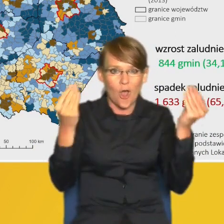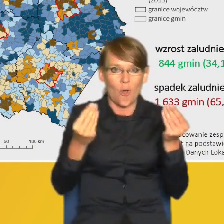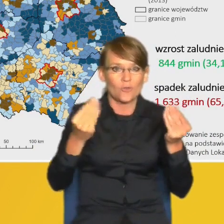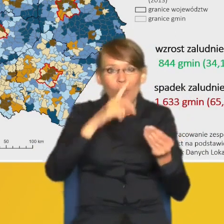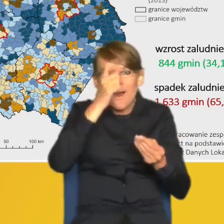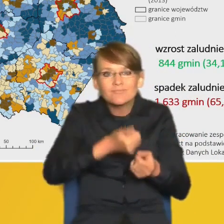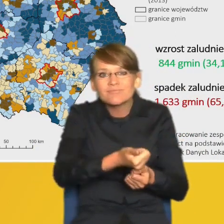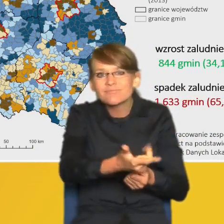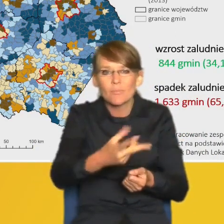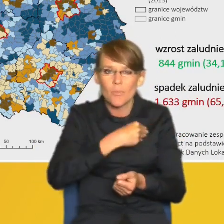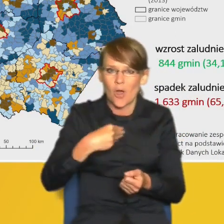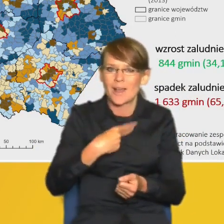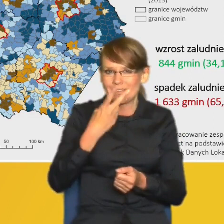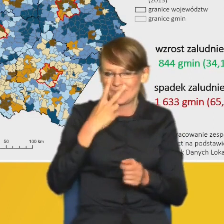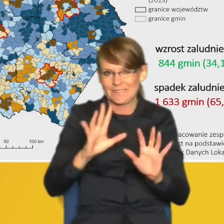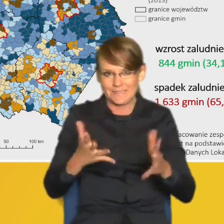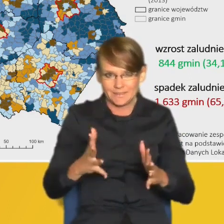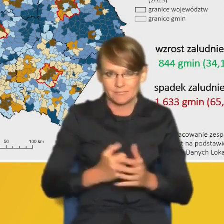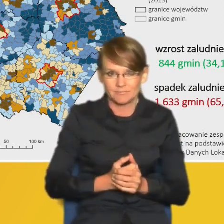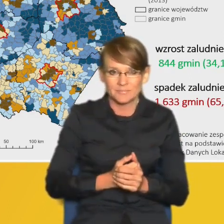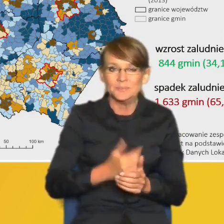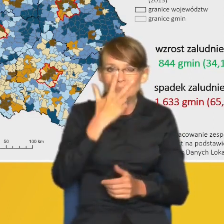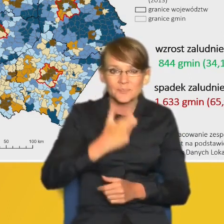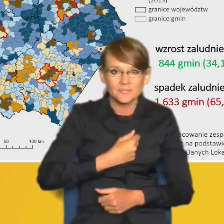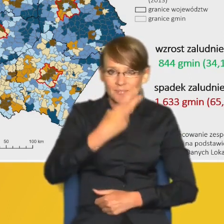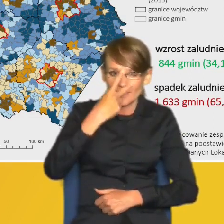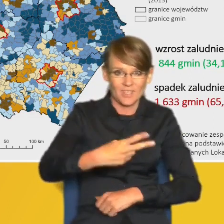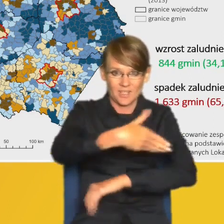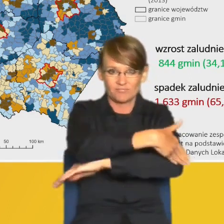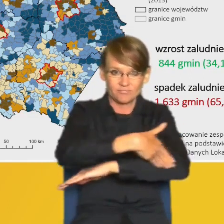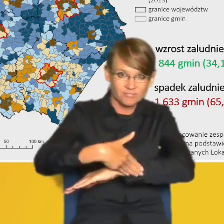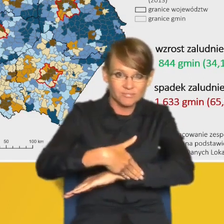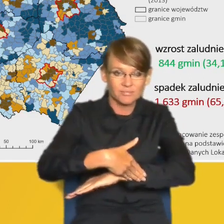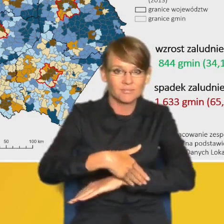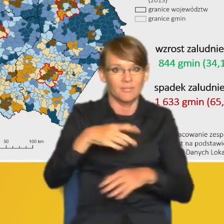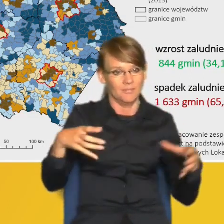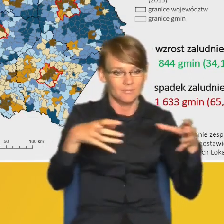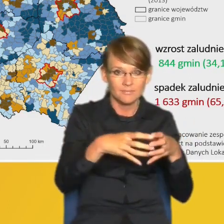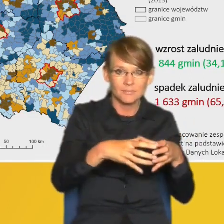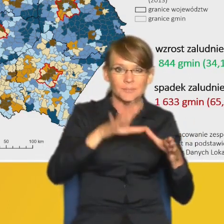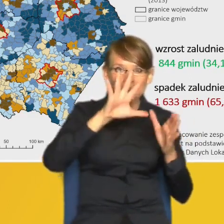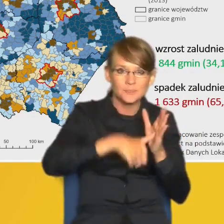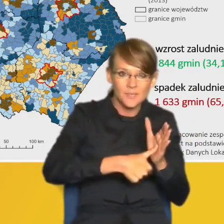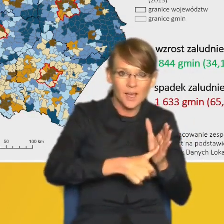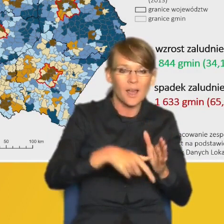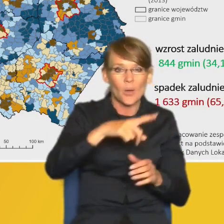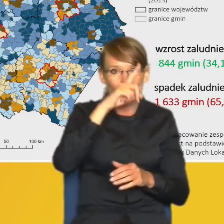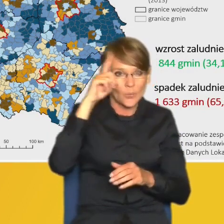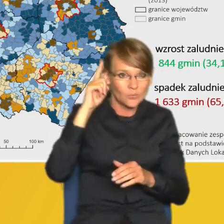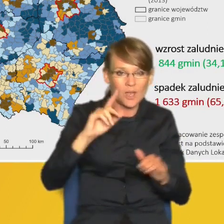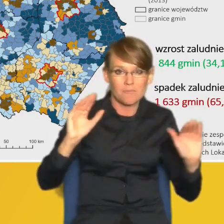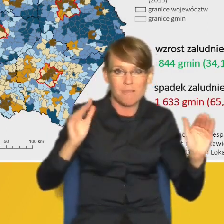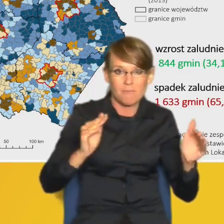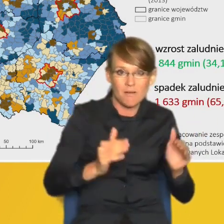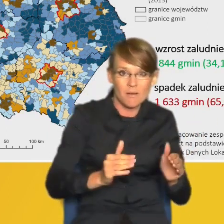kraju. Wyraźnie rysuje się linia podziału pomiędzy miastami, które się depopulują i obszarami